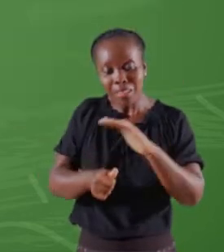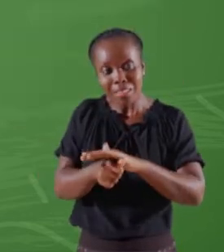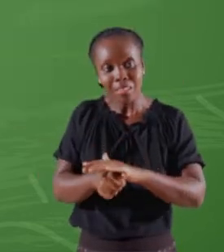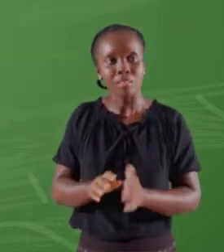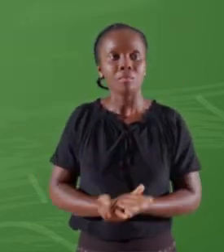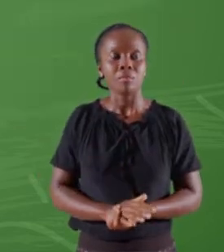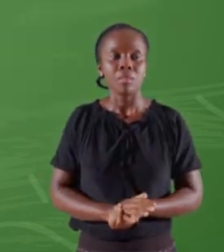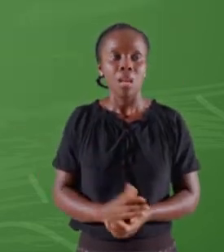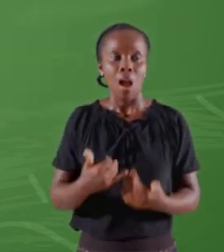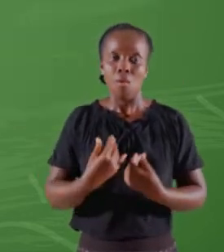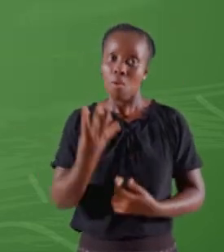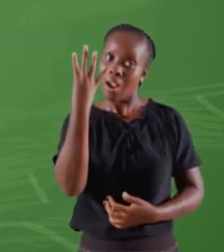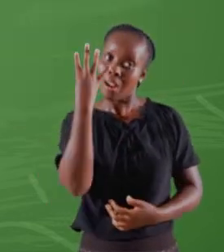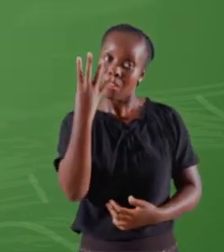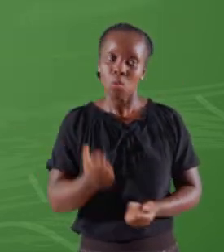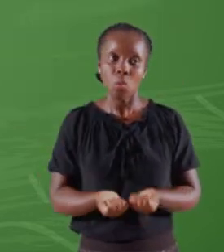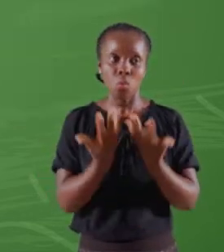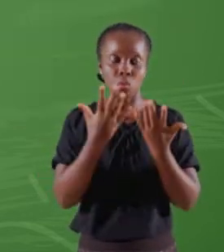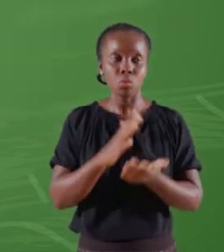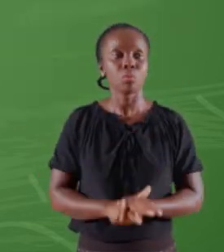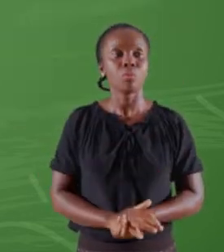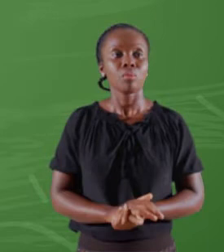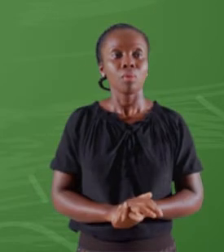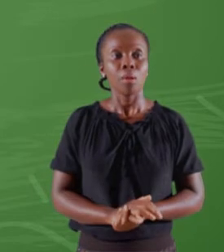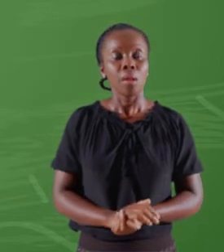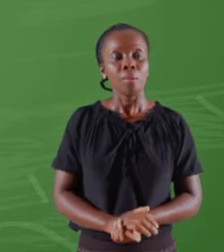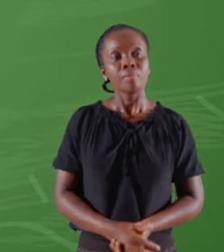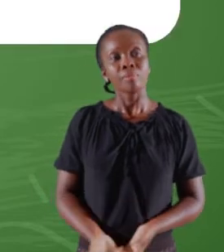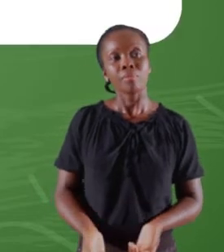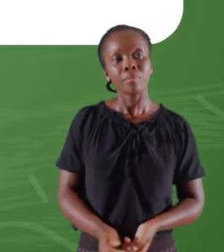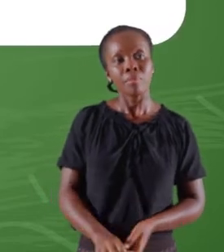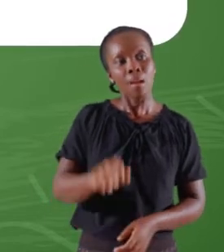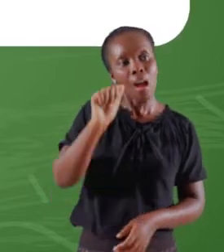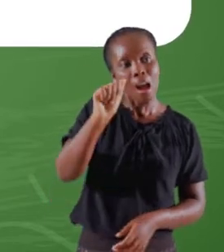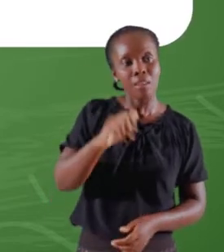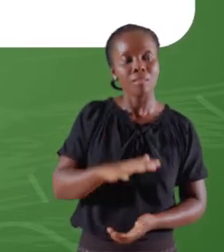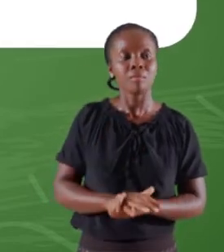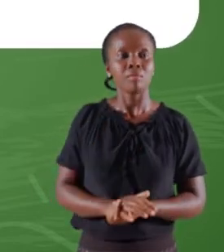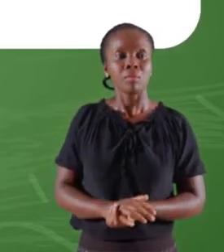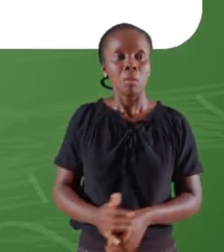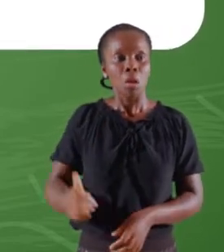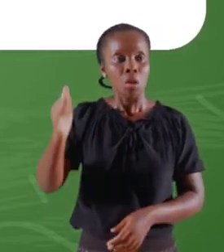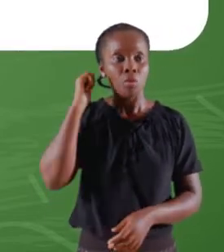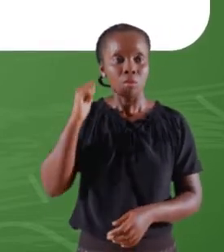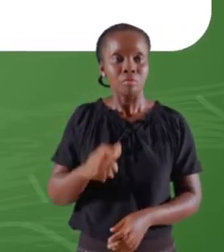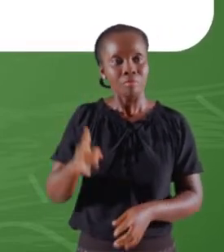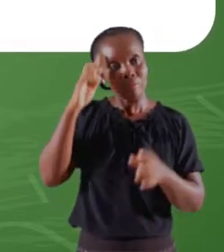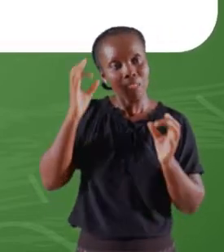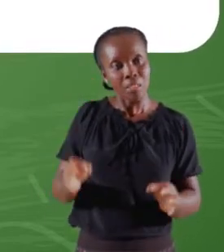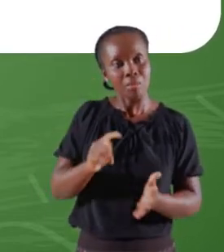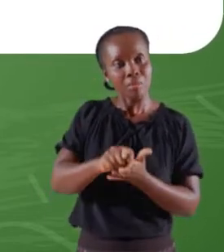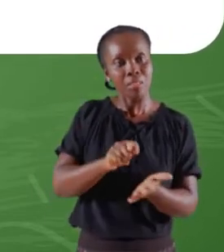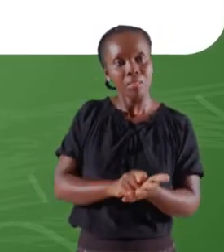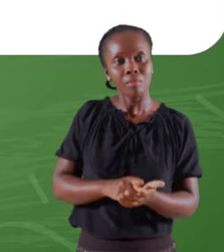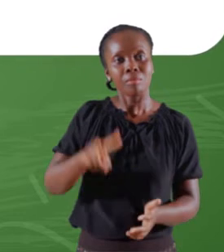relevé quatre causes lointaines. La première, c'est le refus des clauses du traité de Versailles par l